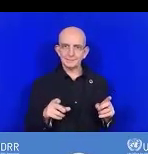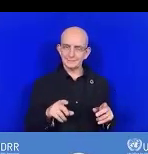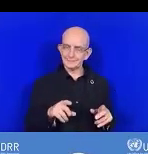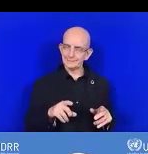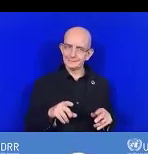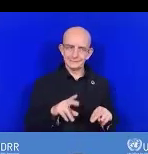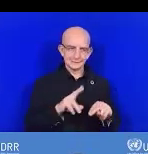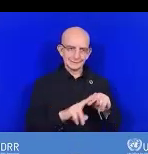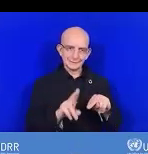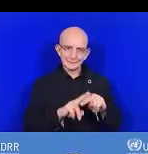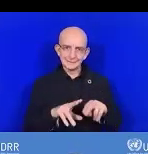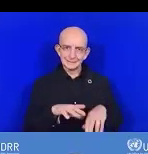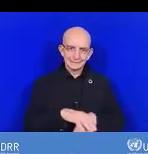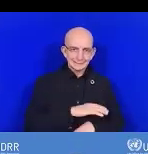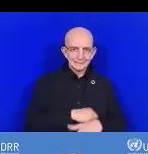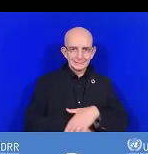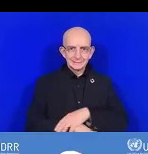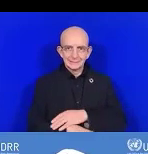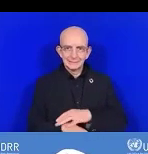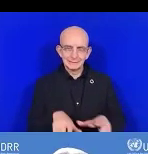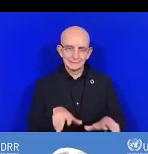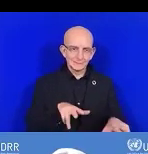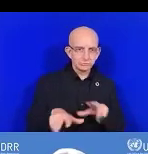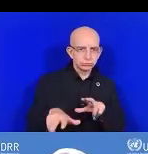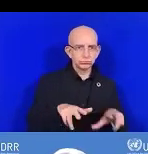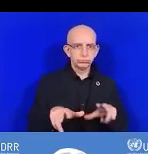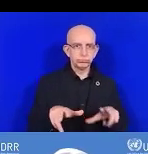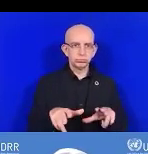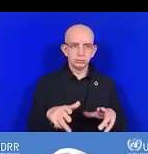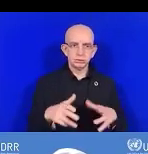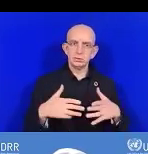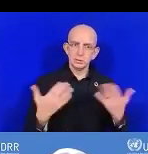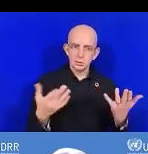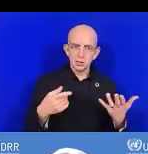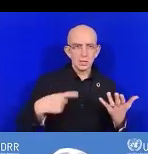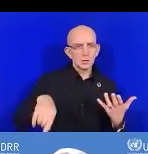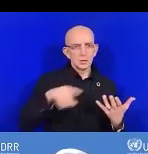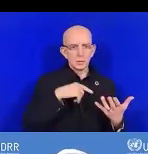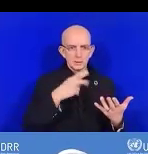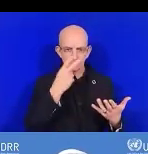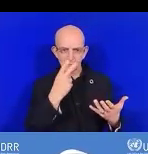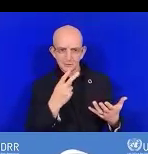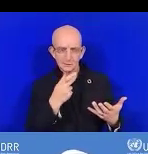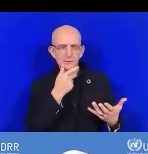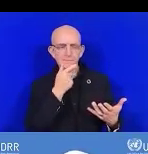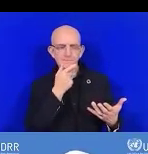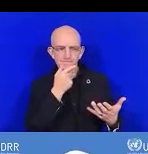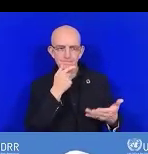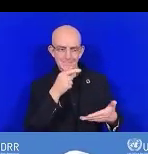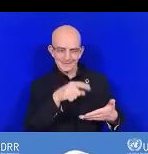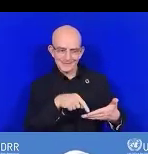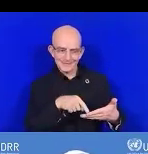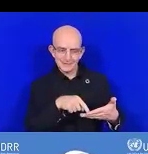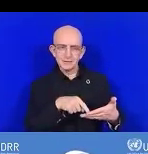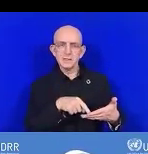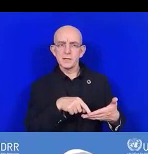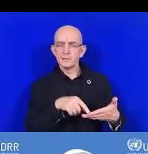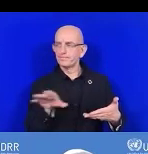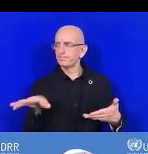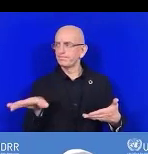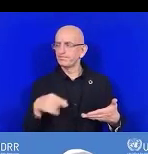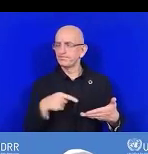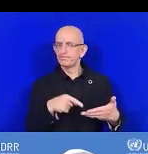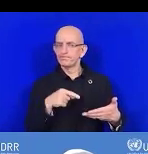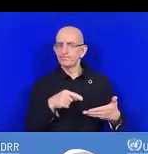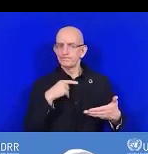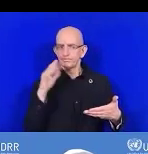questions, ça nous fait repenser à ce que nous ne pensons pas, ce à quoi nous ne pensons pas